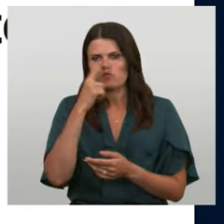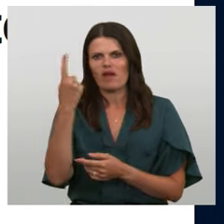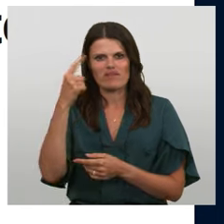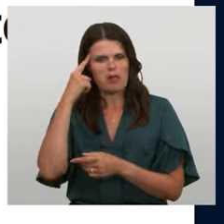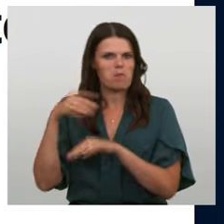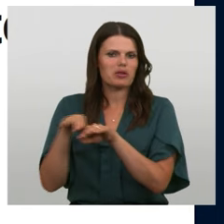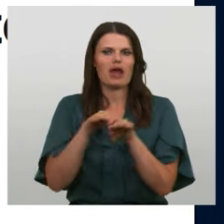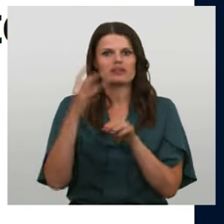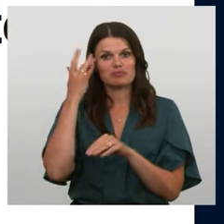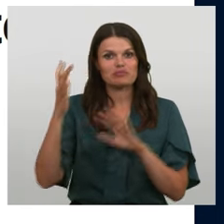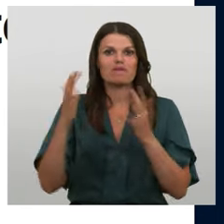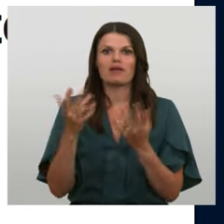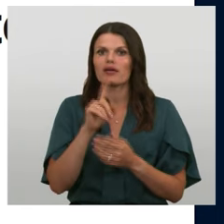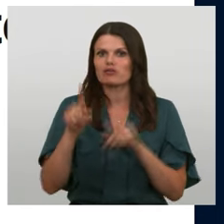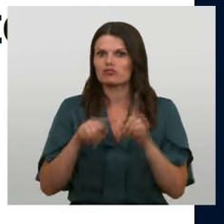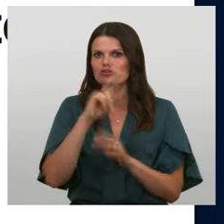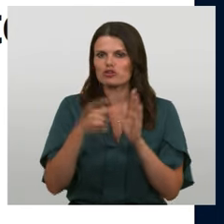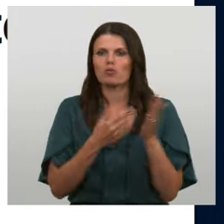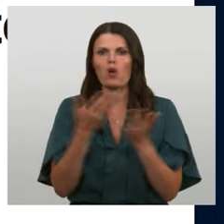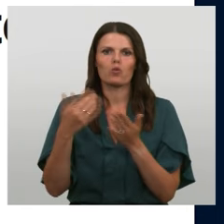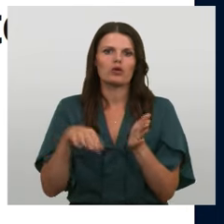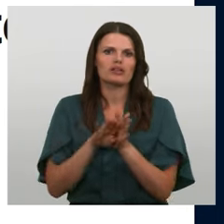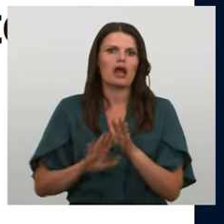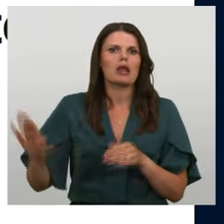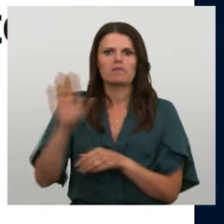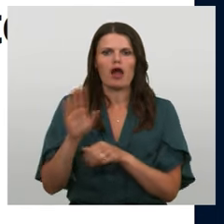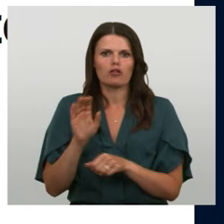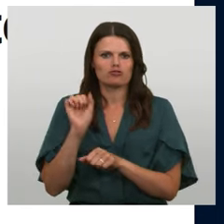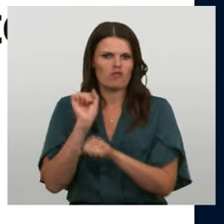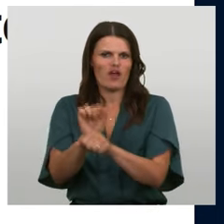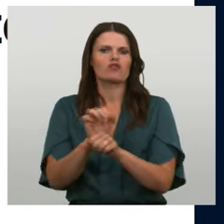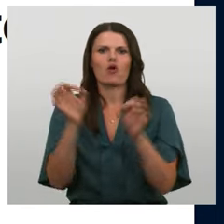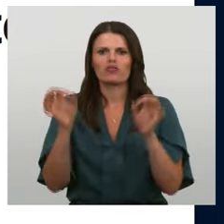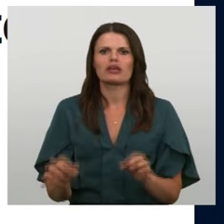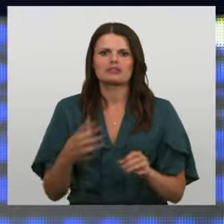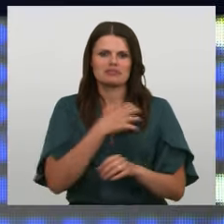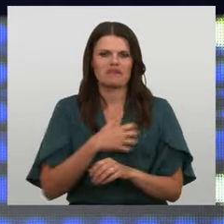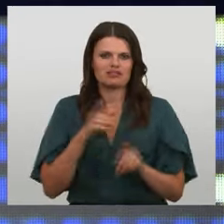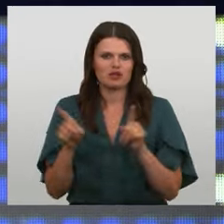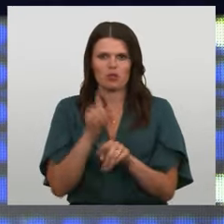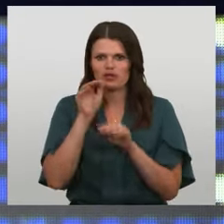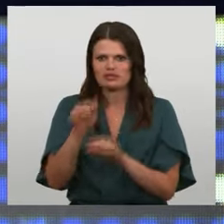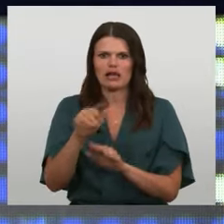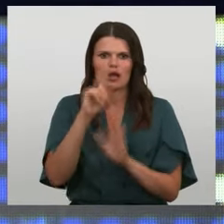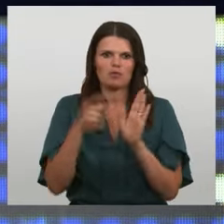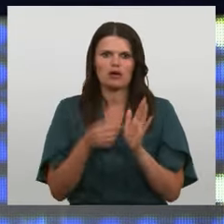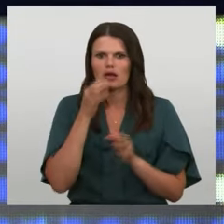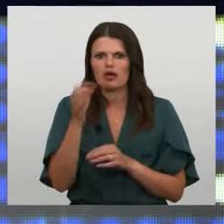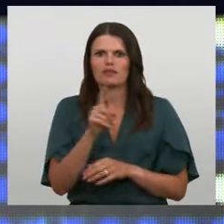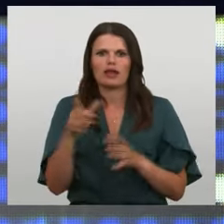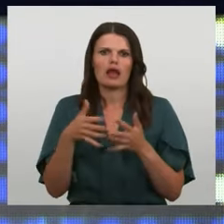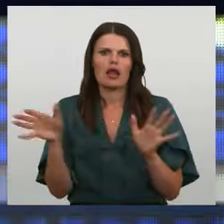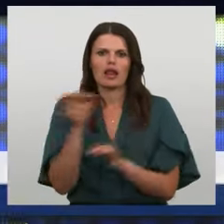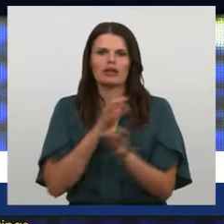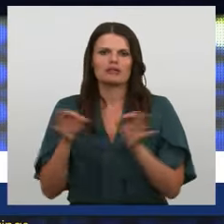vai ir jautājumi, kuros dalību valstu vētotiesības tomēr obligāti būtu jāsaglabā? Tā ir tāda liela diskusija Eiropas Savienībā